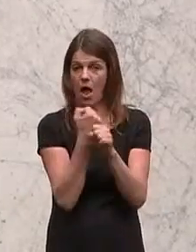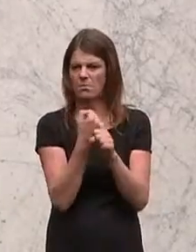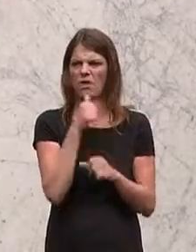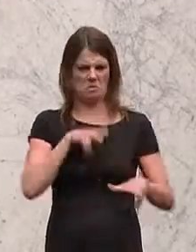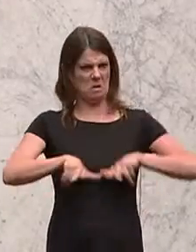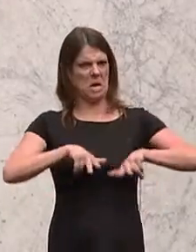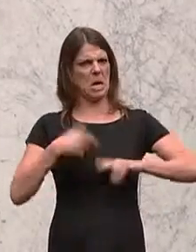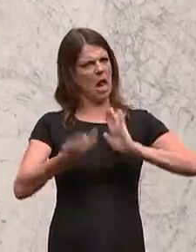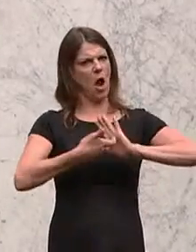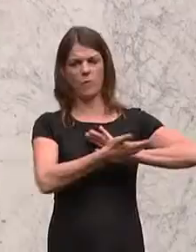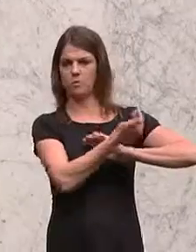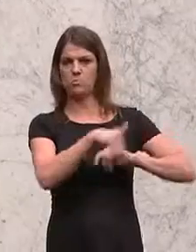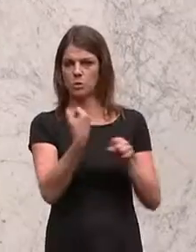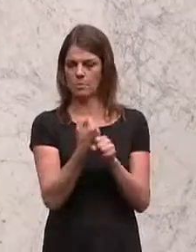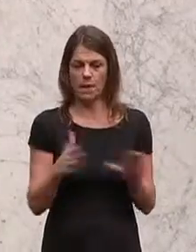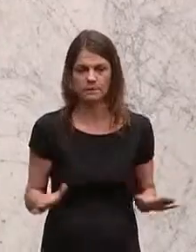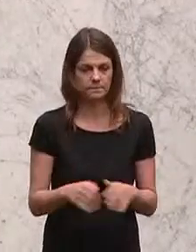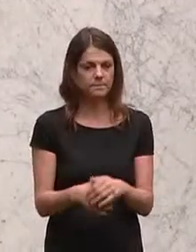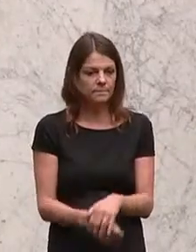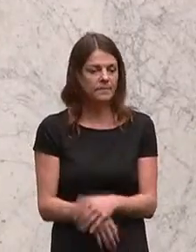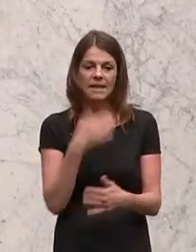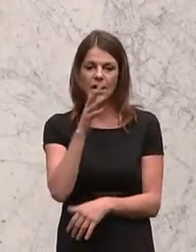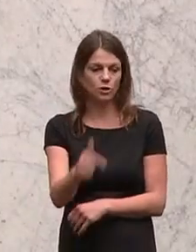nicht die Regierung auffordern, tätig zu werden. Dankeschön.